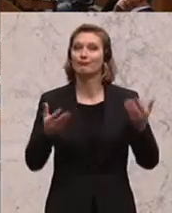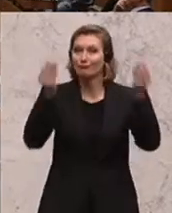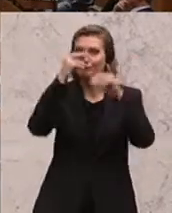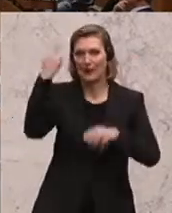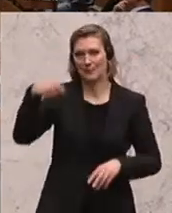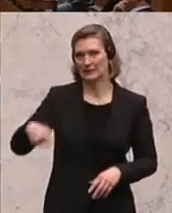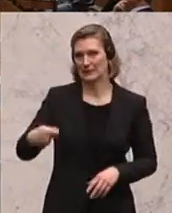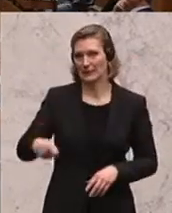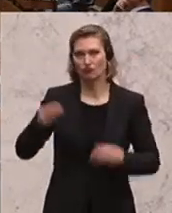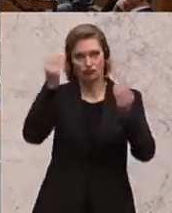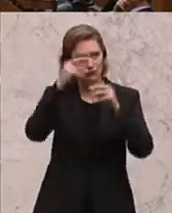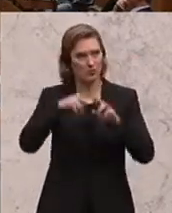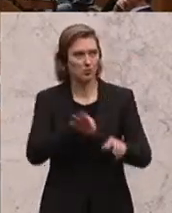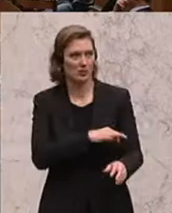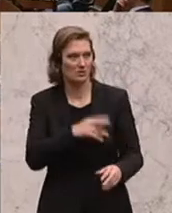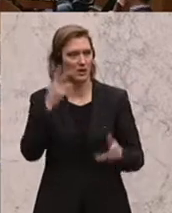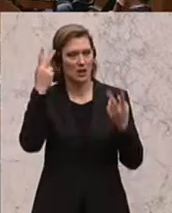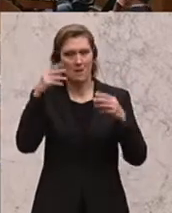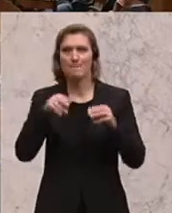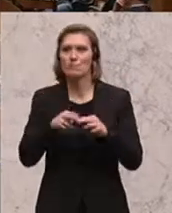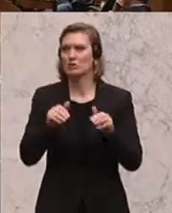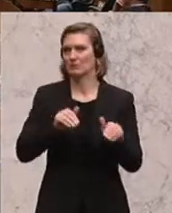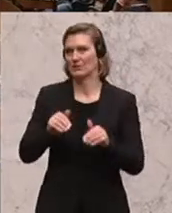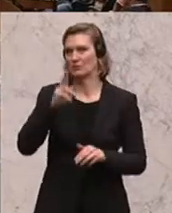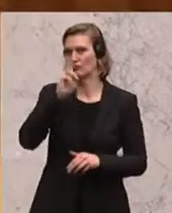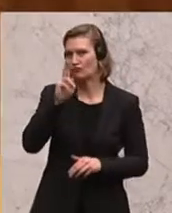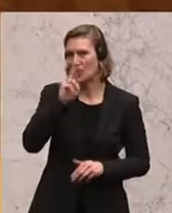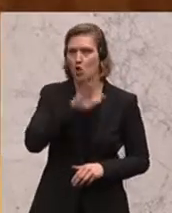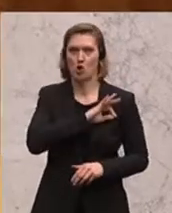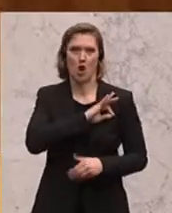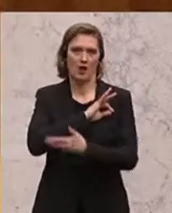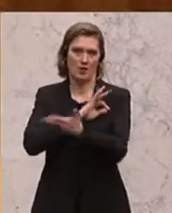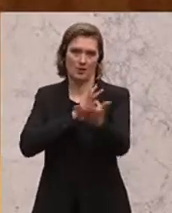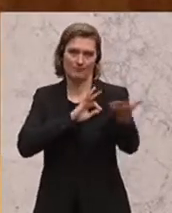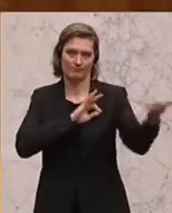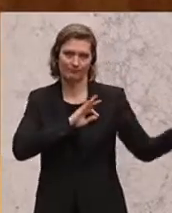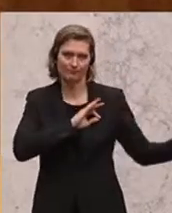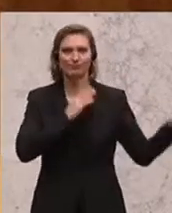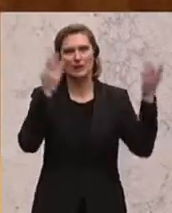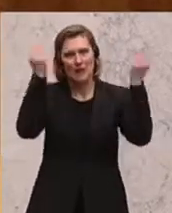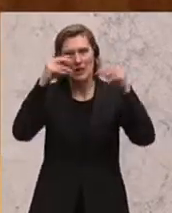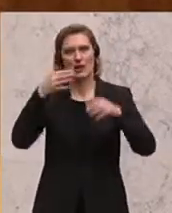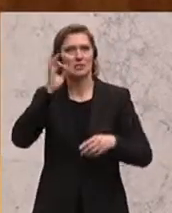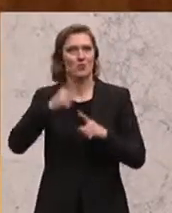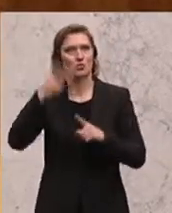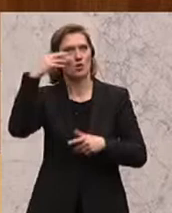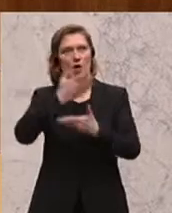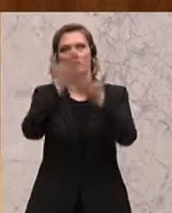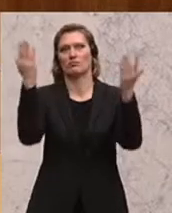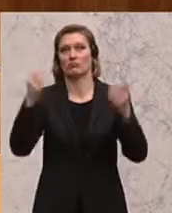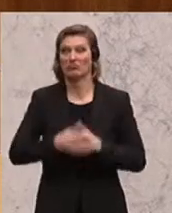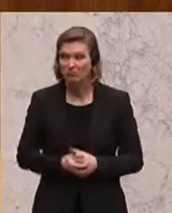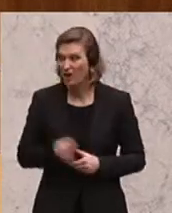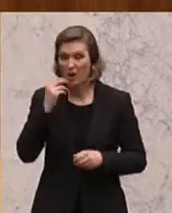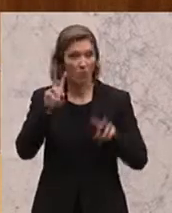Geschätzter Herr Präsident, werte Herr Bundeskanzler, werte Herr Bundesminister, liebe Kolleginnen und Kollegen, meine sehr verehrten Damen und Herren. Glauben Sie